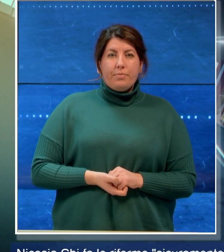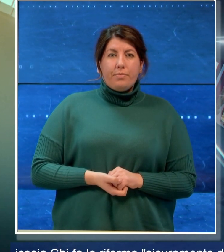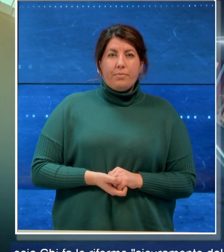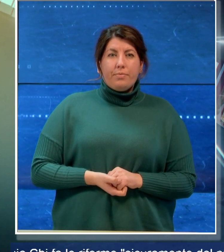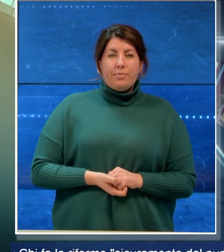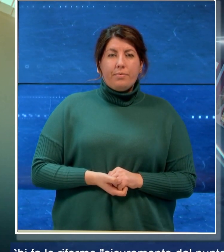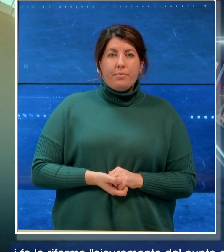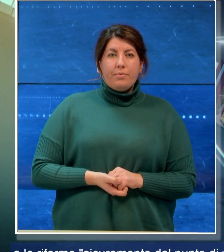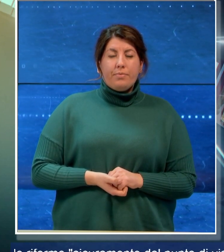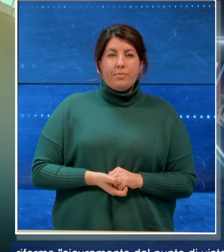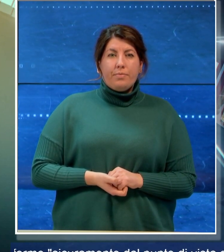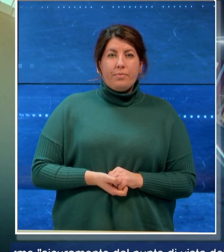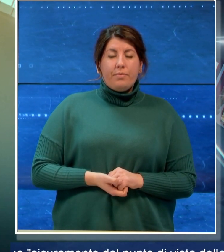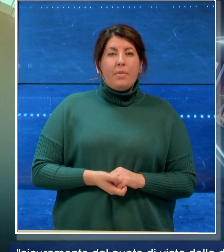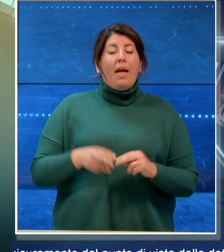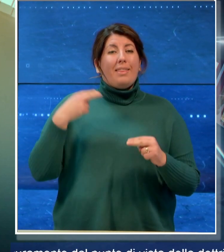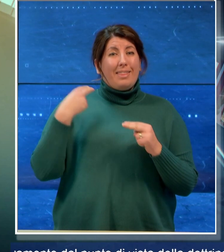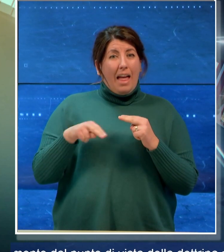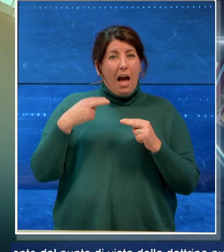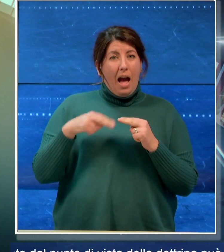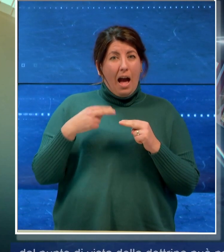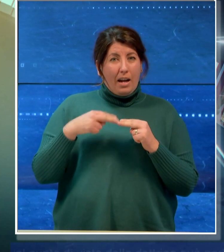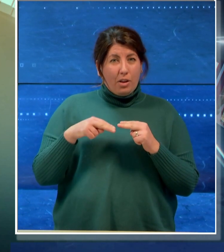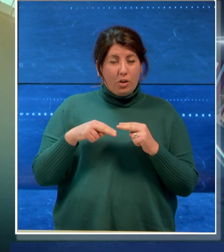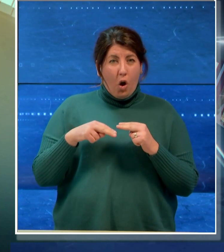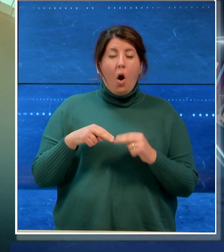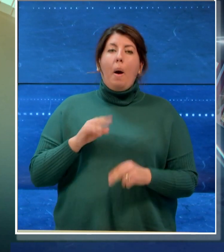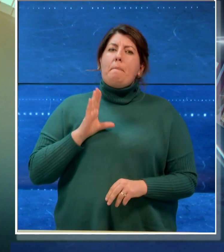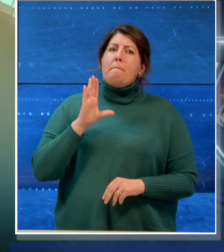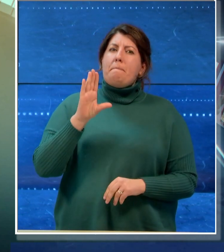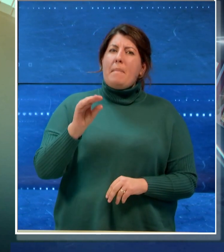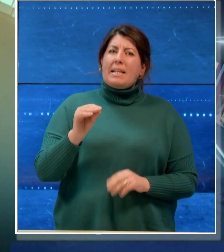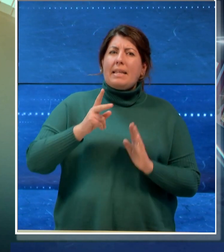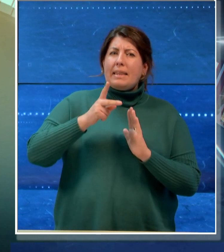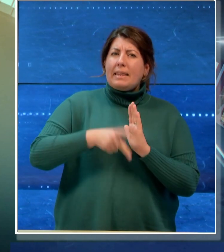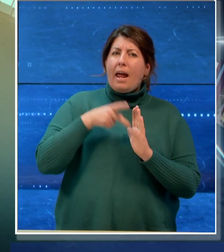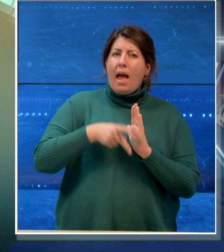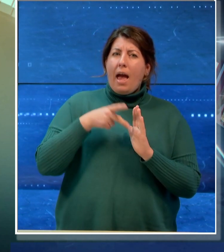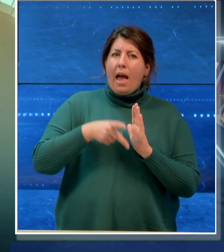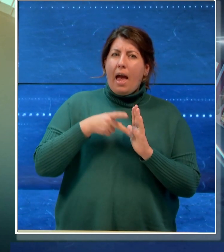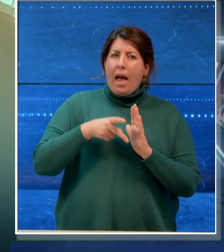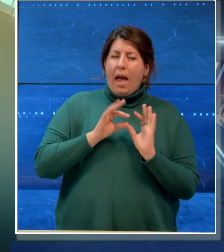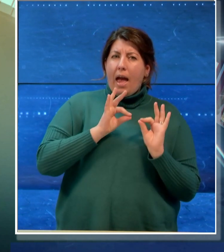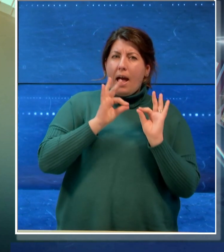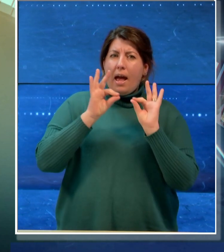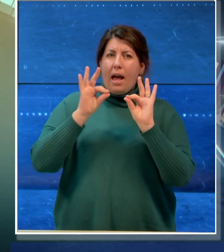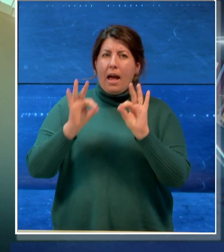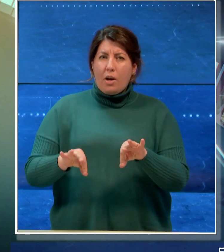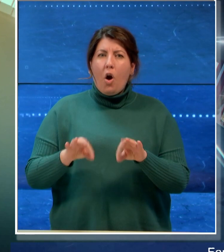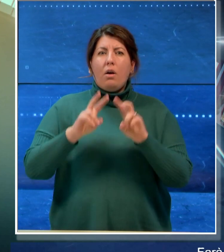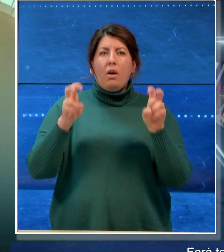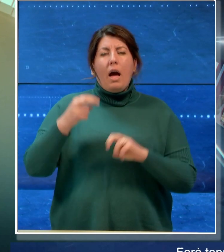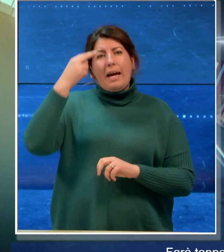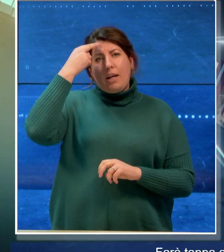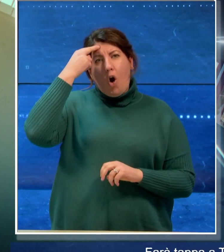Farà tappa a Taranto martedì prossimo il treno del ricordo 2024